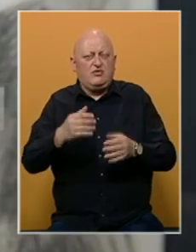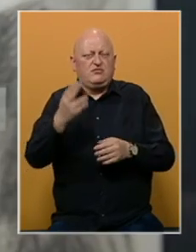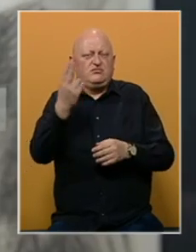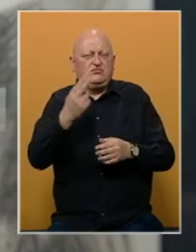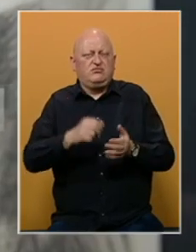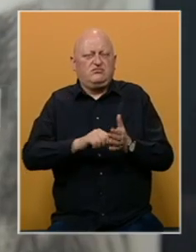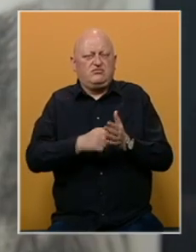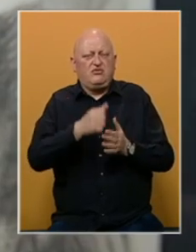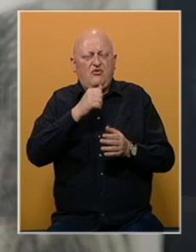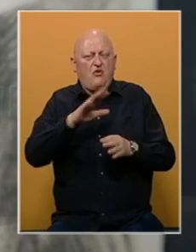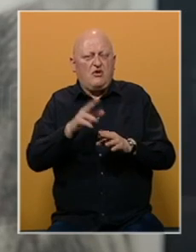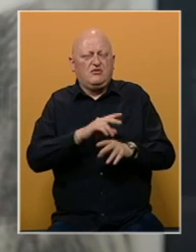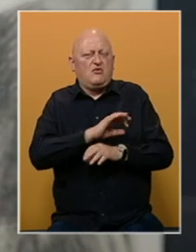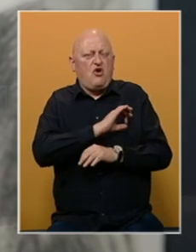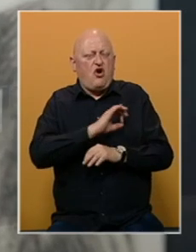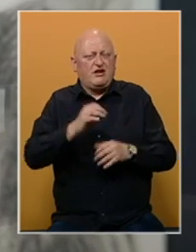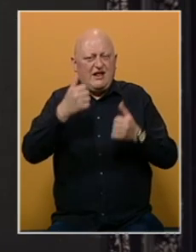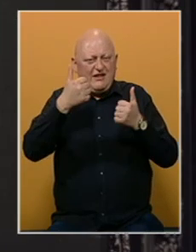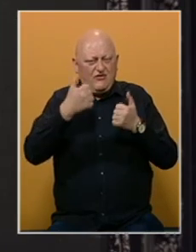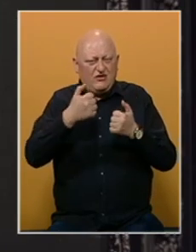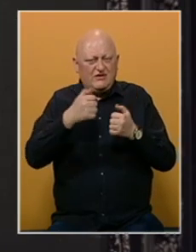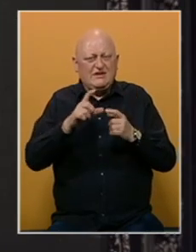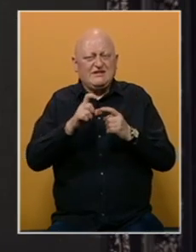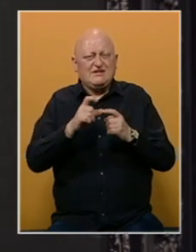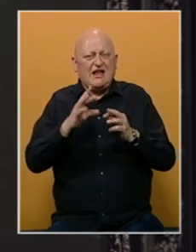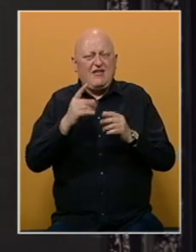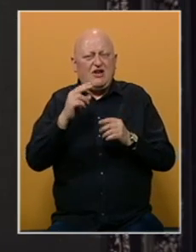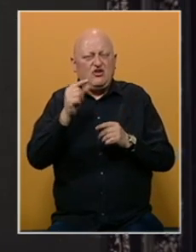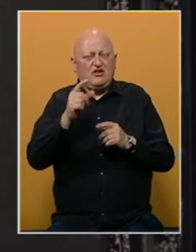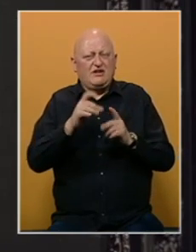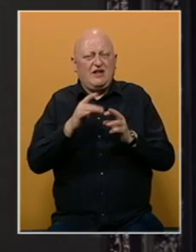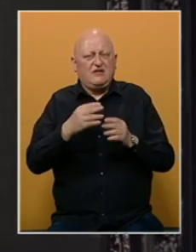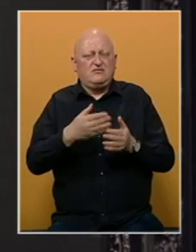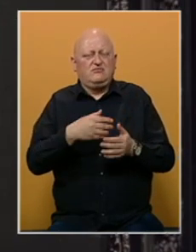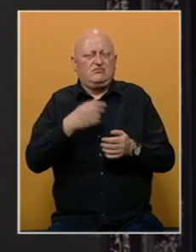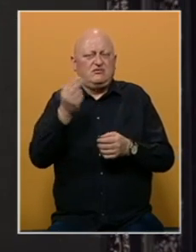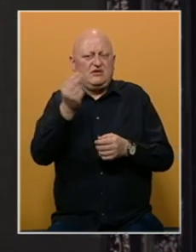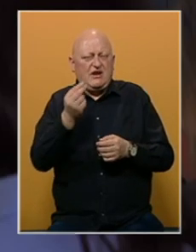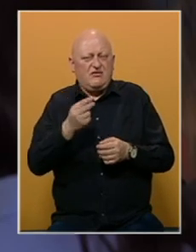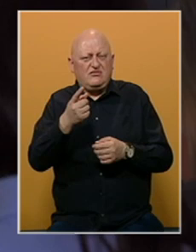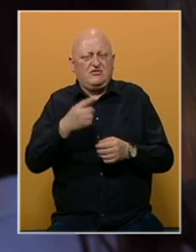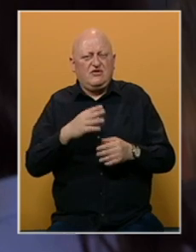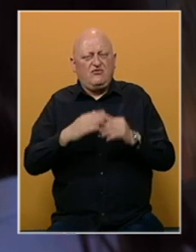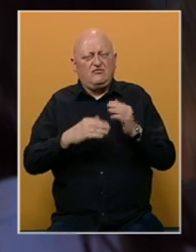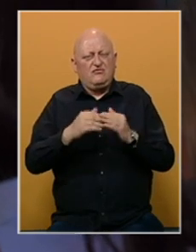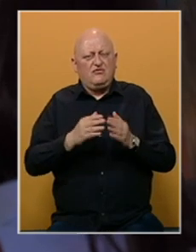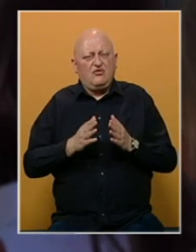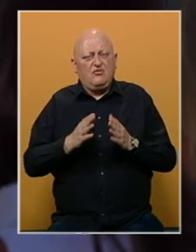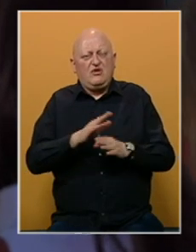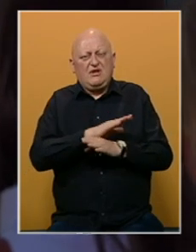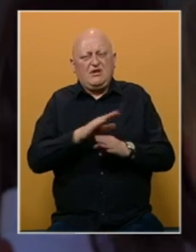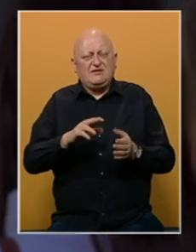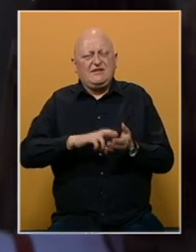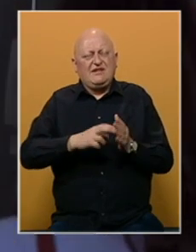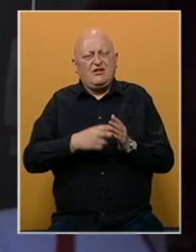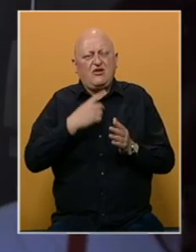radovi, akvareli, crteži i originalne fotografije Salvadora Dalija. Serija grafika donosi u videu njegovo stvaralaštvo putem gotovo svih